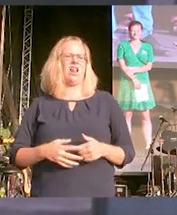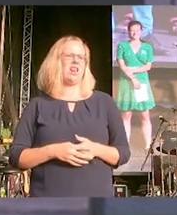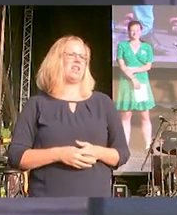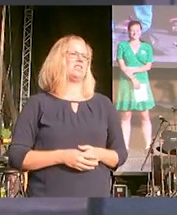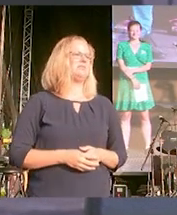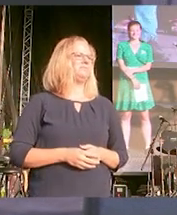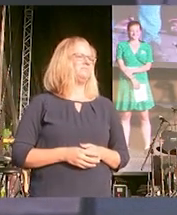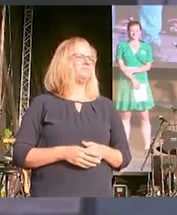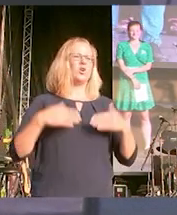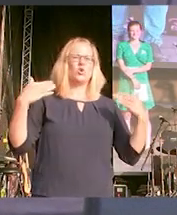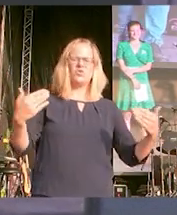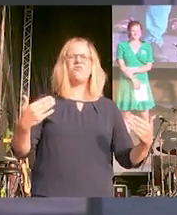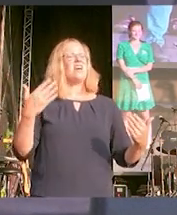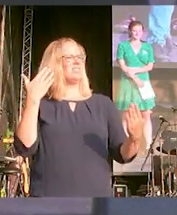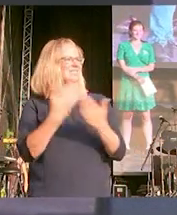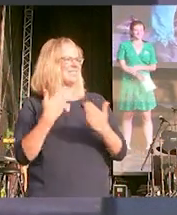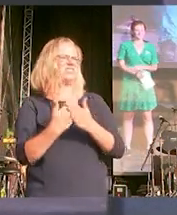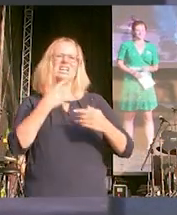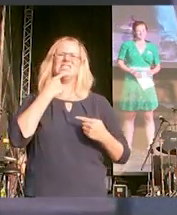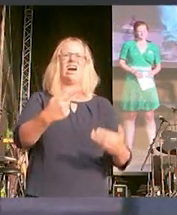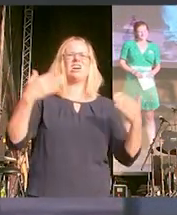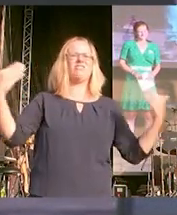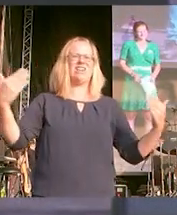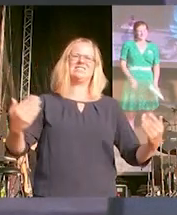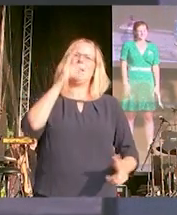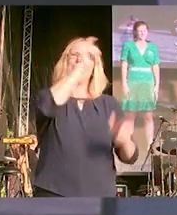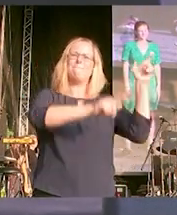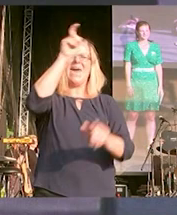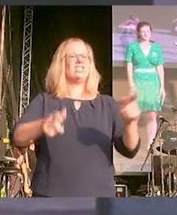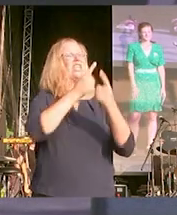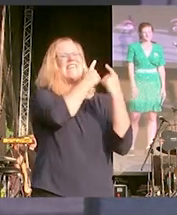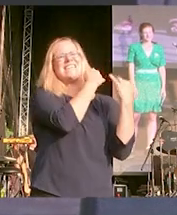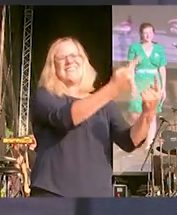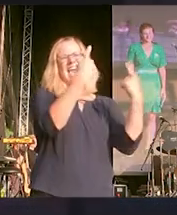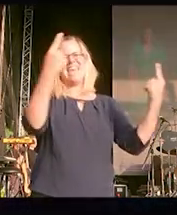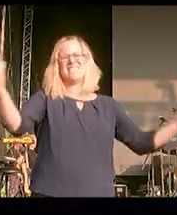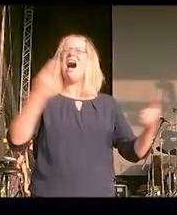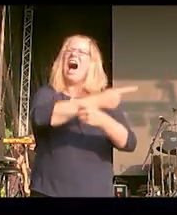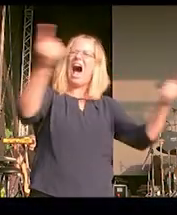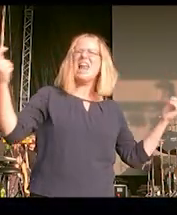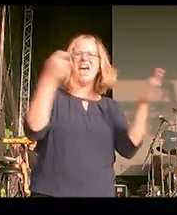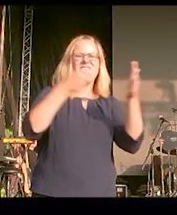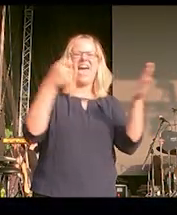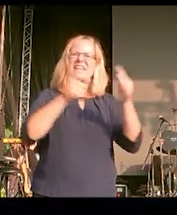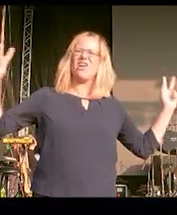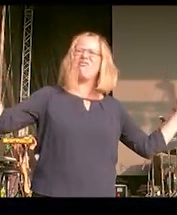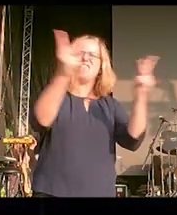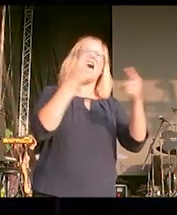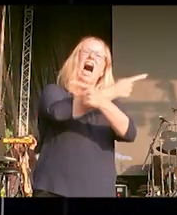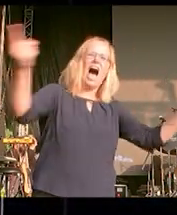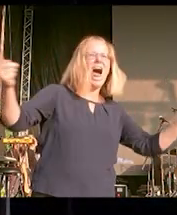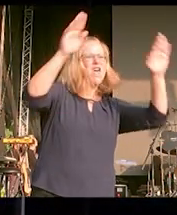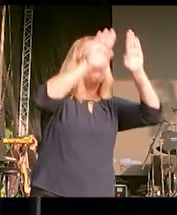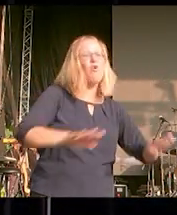Und deswegen sagen wir, jeder Mensch ist gleich viel wert. Jeder Mensch hat die gleiche Würde.